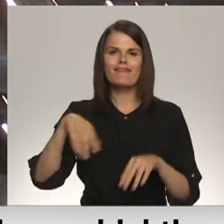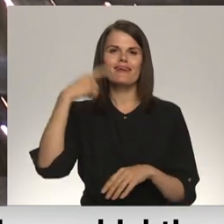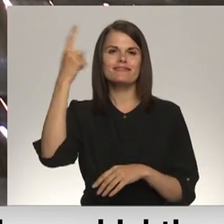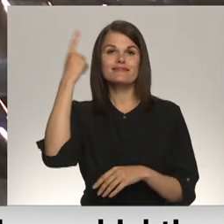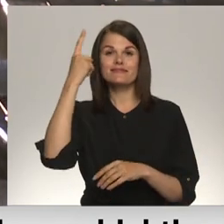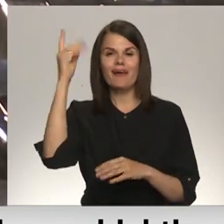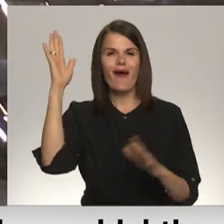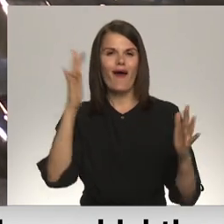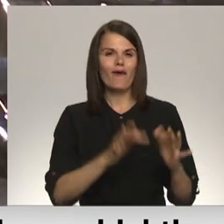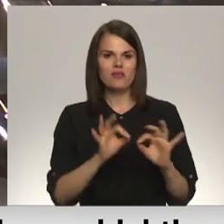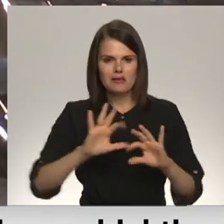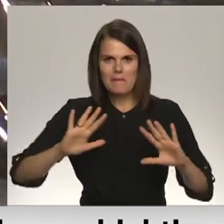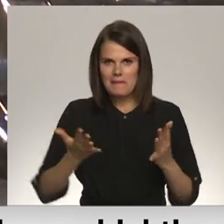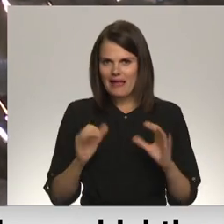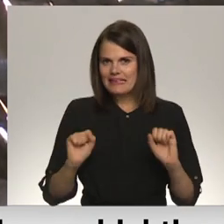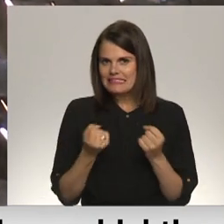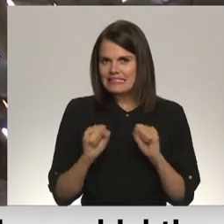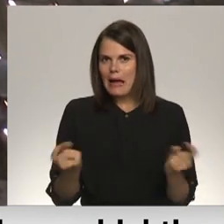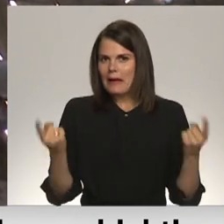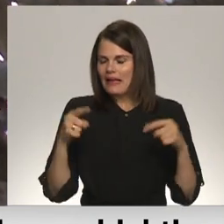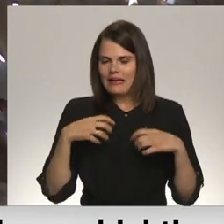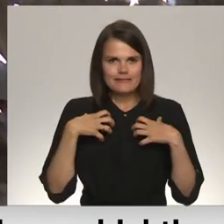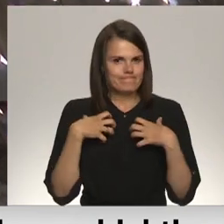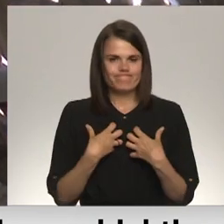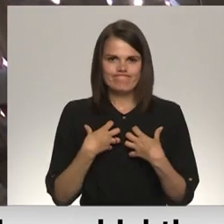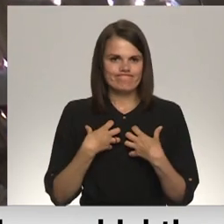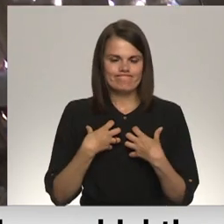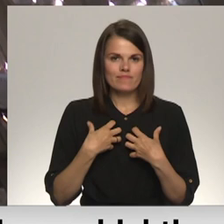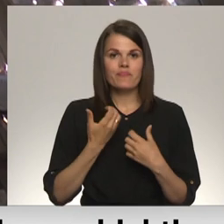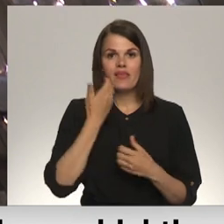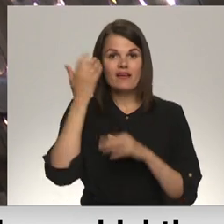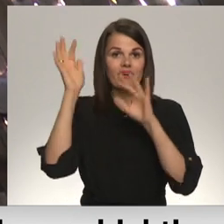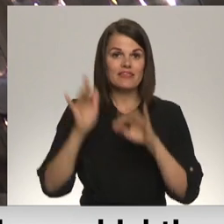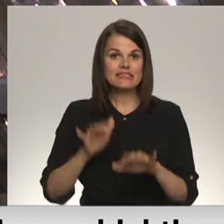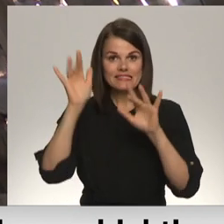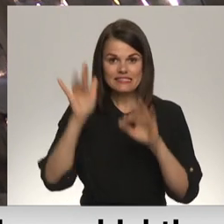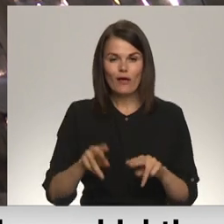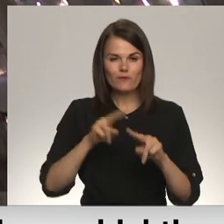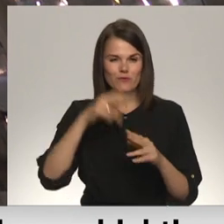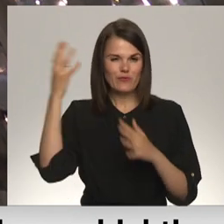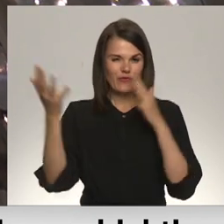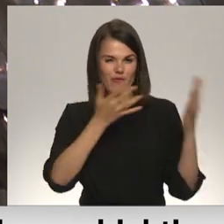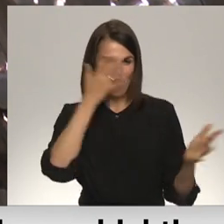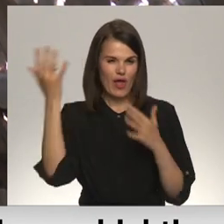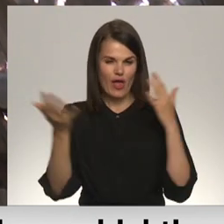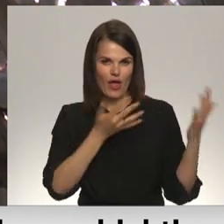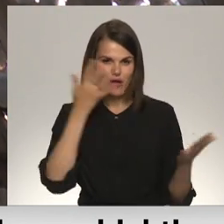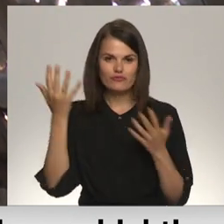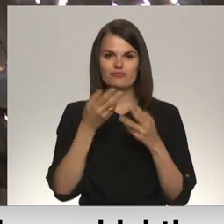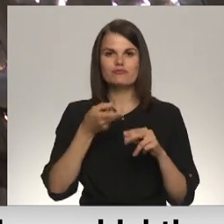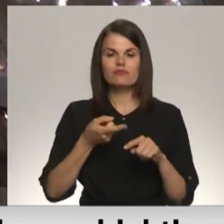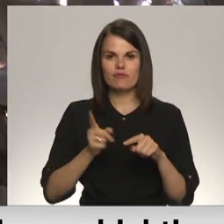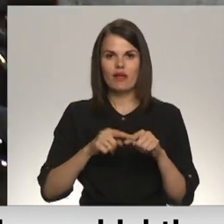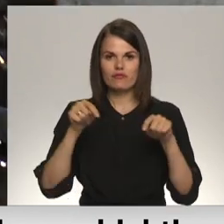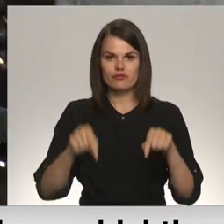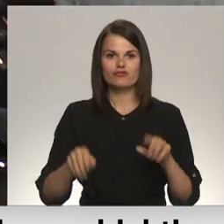savas zaķiešas, bet ziemā situācija esot krietni drūmāk. Tad, sniegs sniegs un ir pareizējis vēšu un putenis, tad šeit var